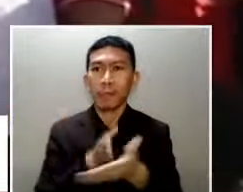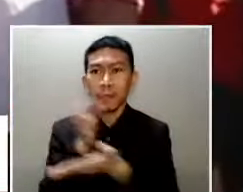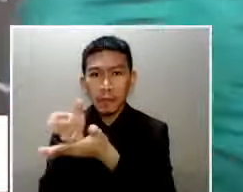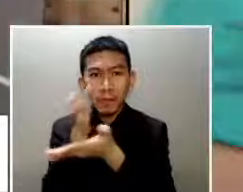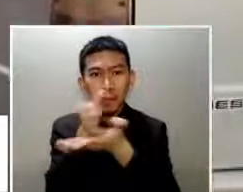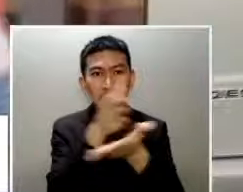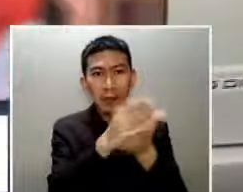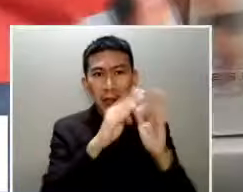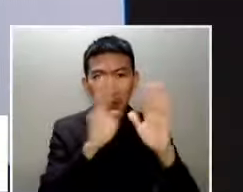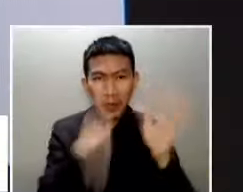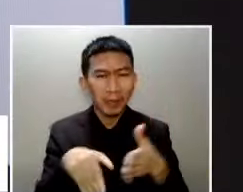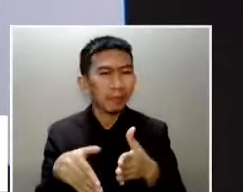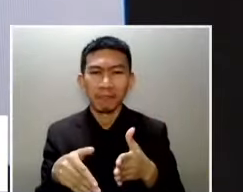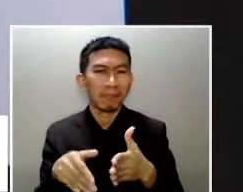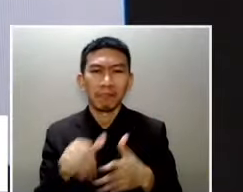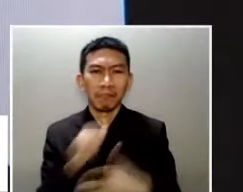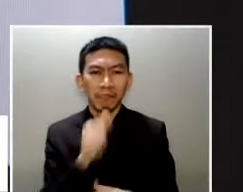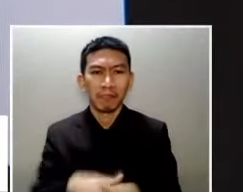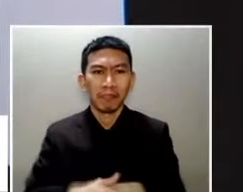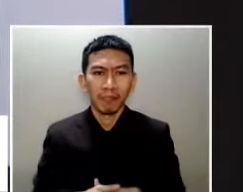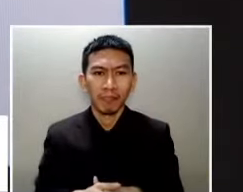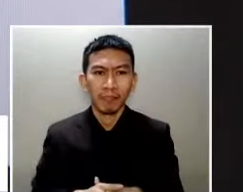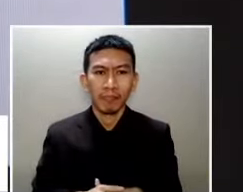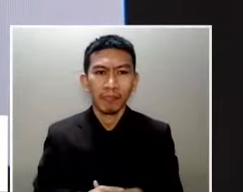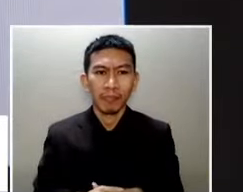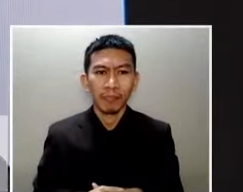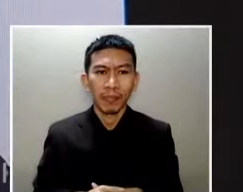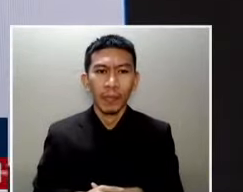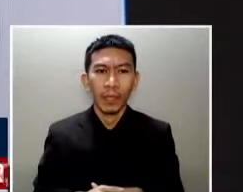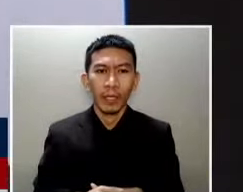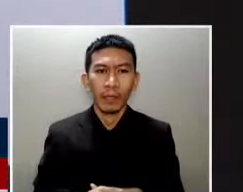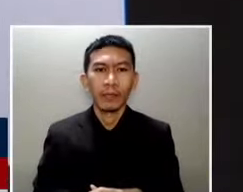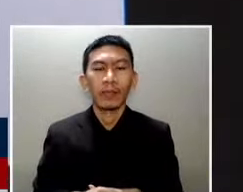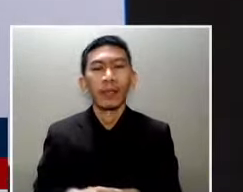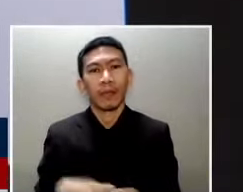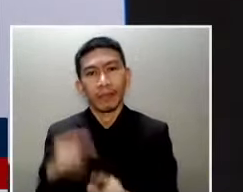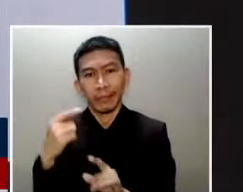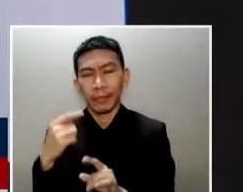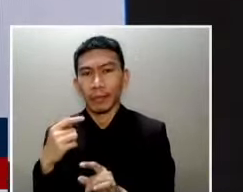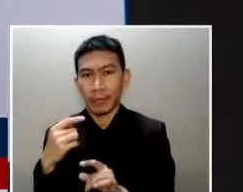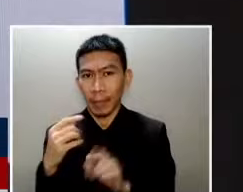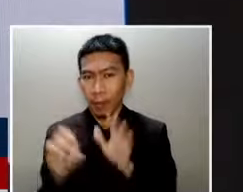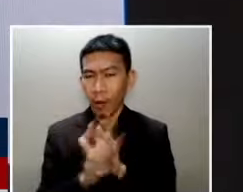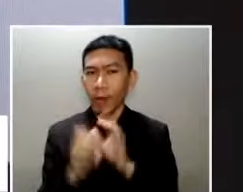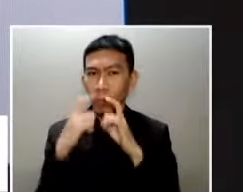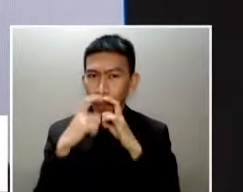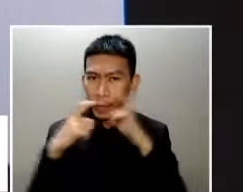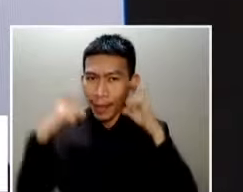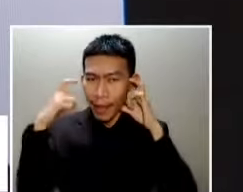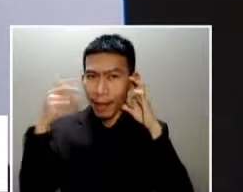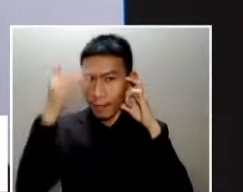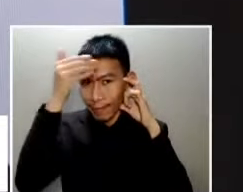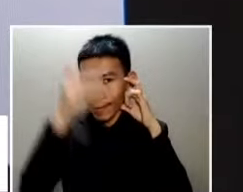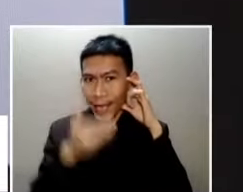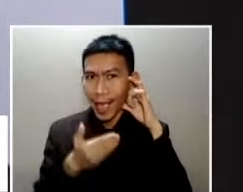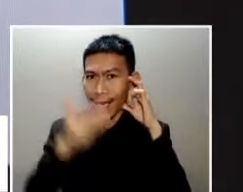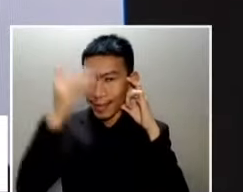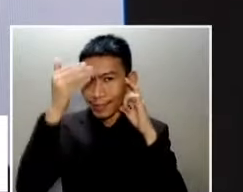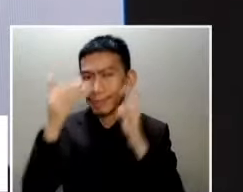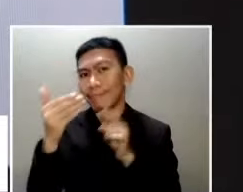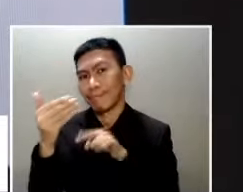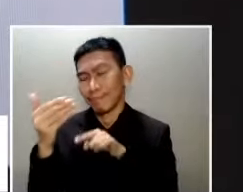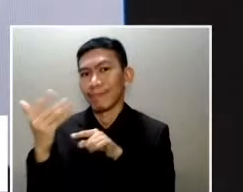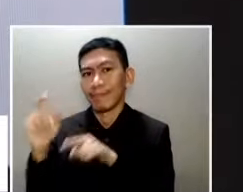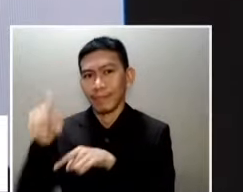ng mga kandidato It's not just the wearing of face mask face shield that we are talking about but